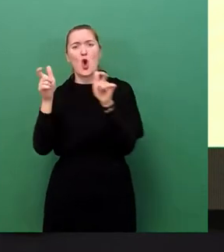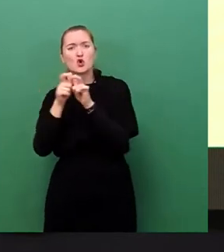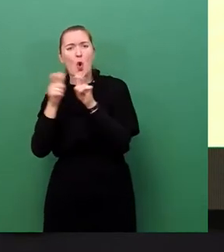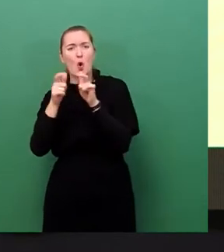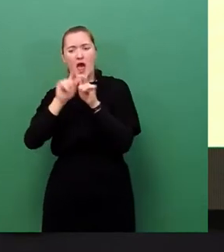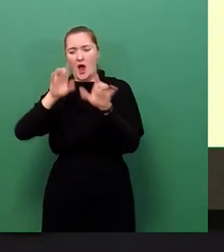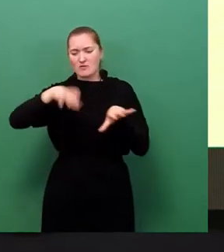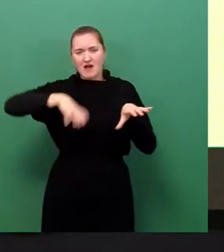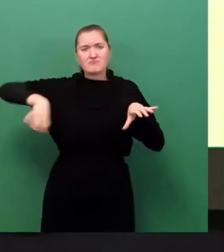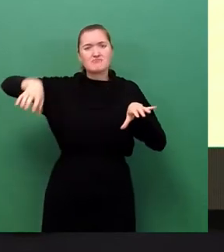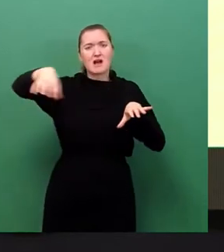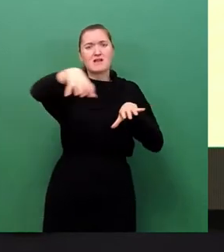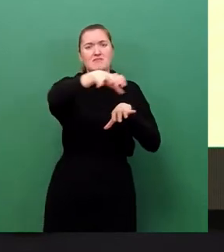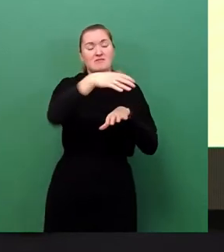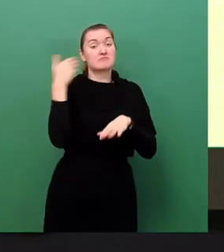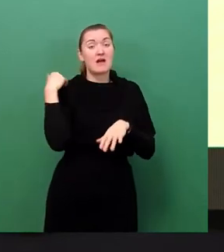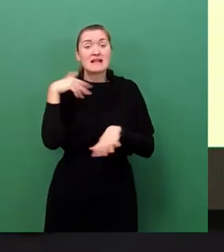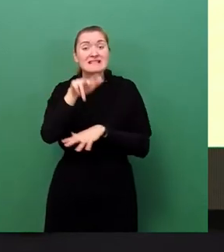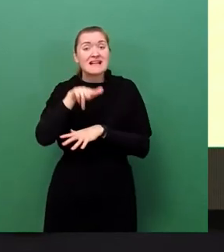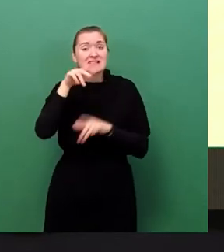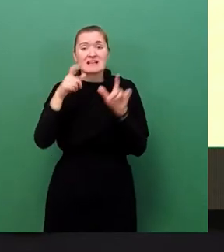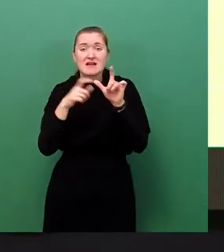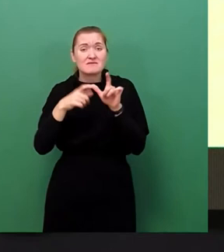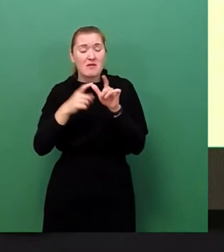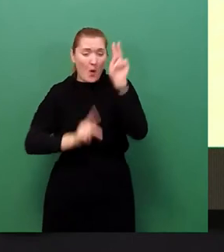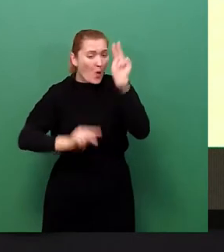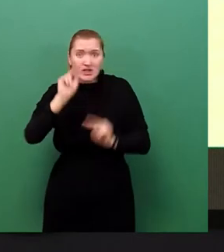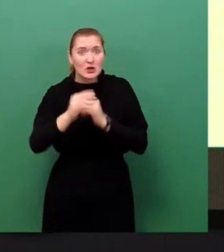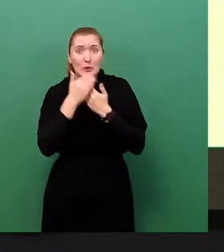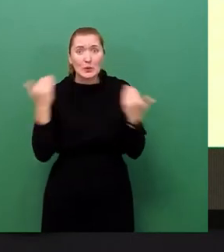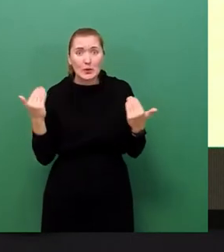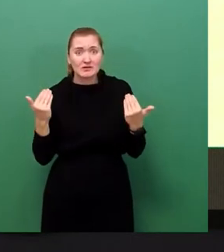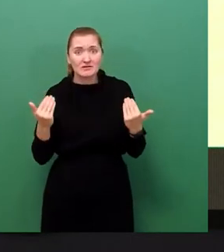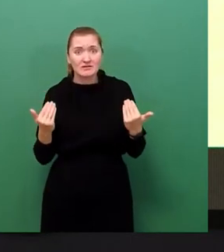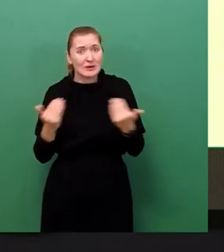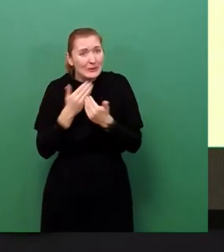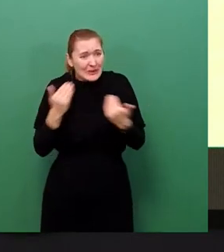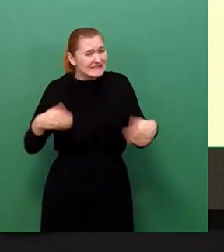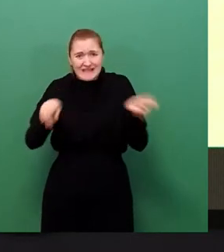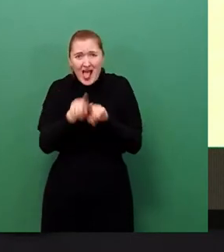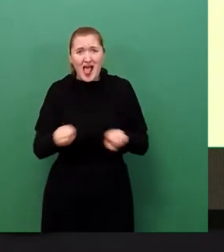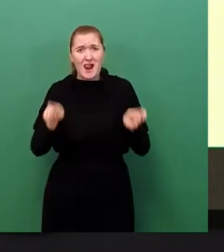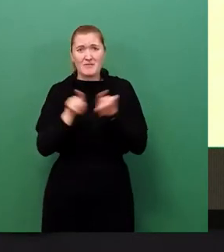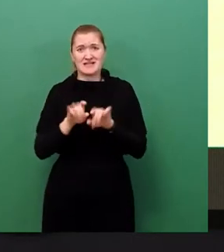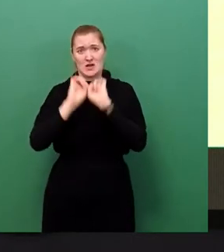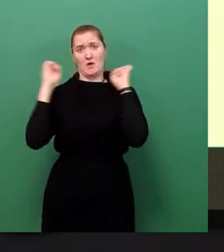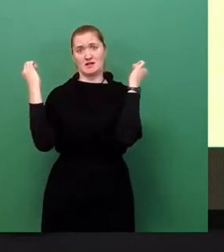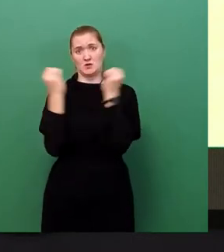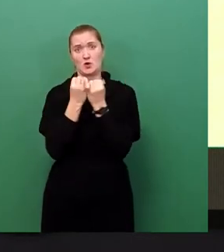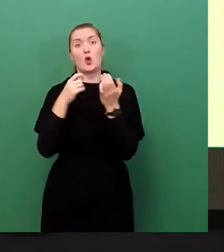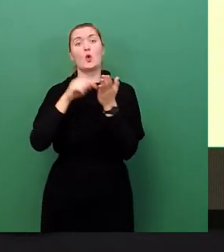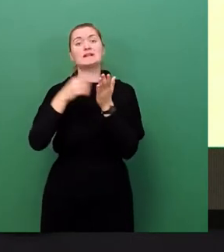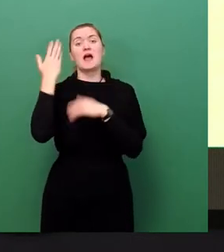machen. Das hätte am 13. September keinen Unterschied gemacht, denn das Umspannwerk